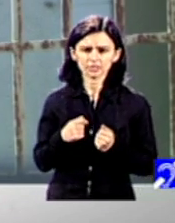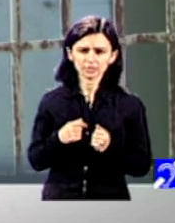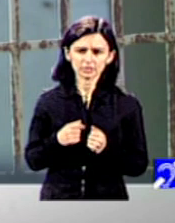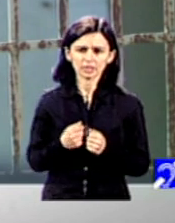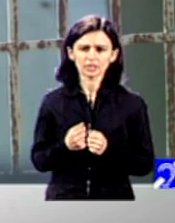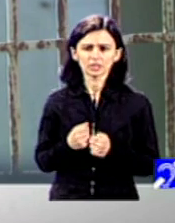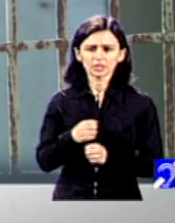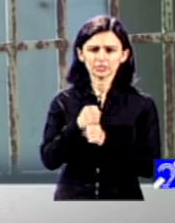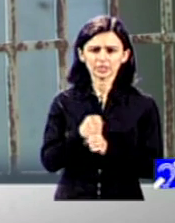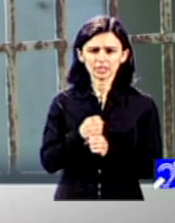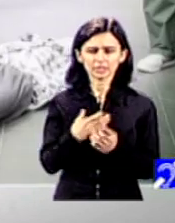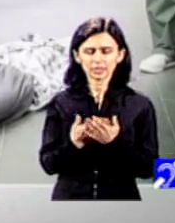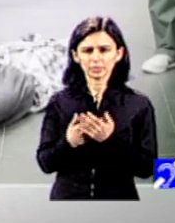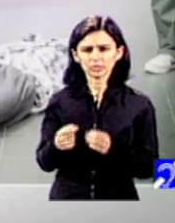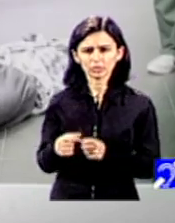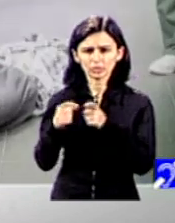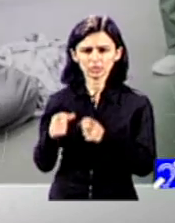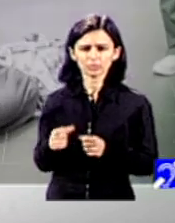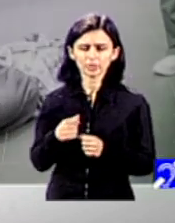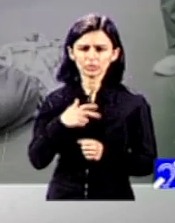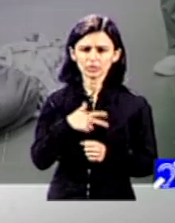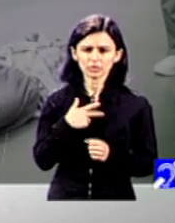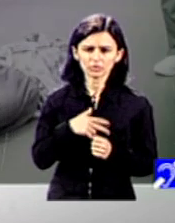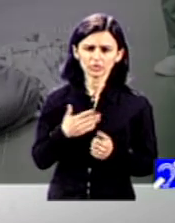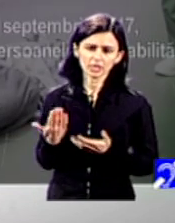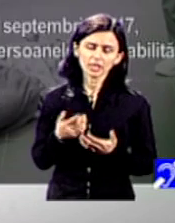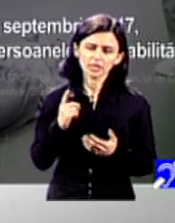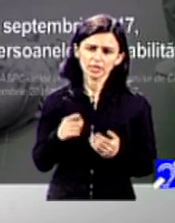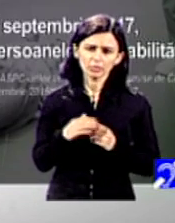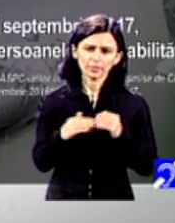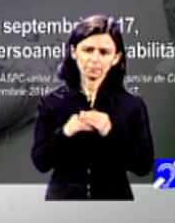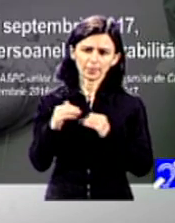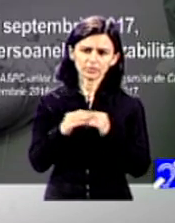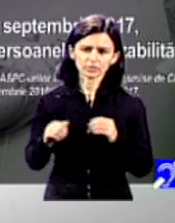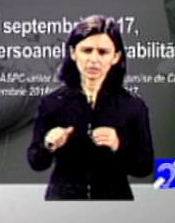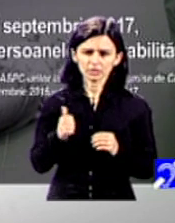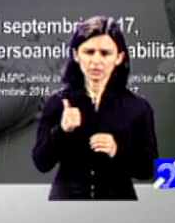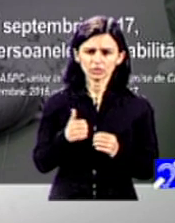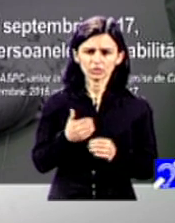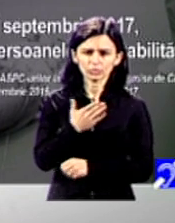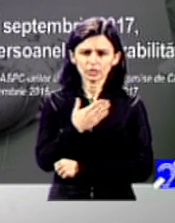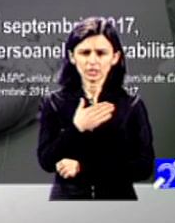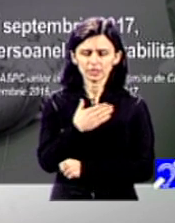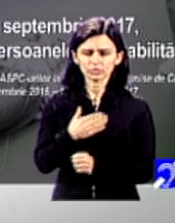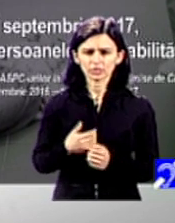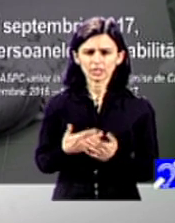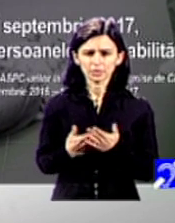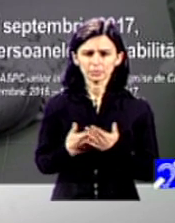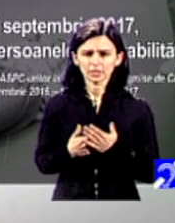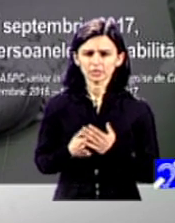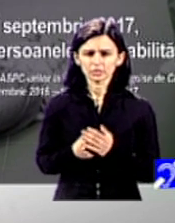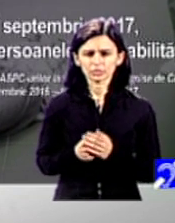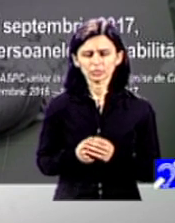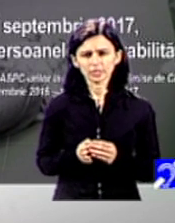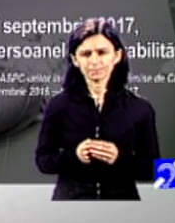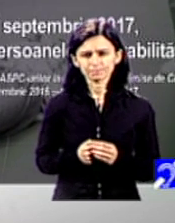trebuie practic reconstruit în Planul Național, pentru că el nu figurase în versiunea sa inițială din decembrie. Și iată